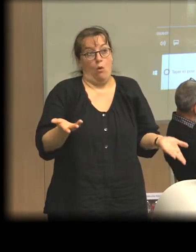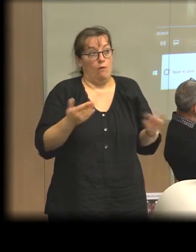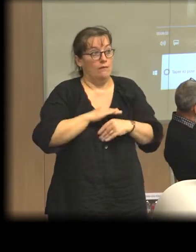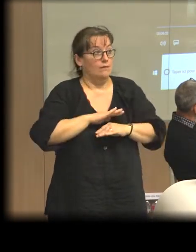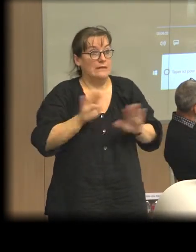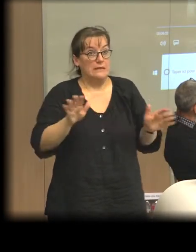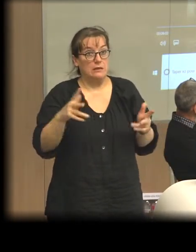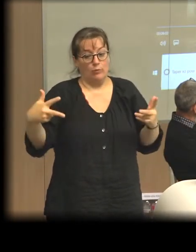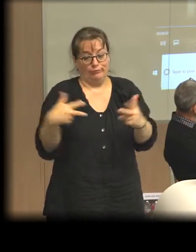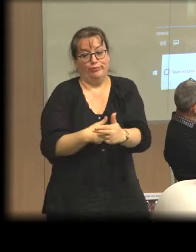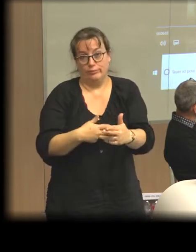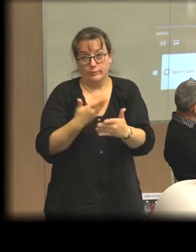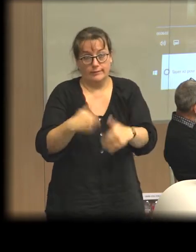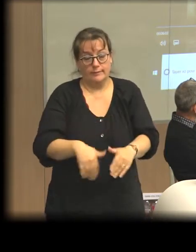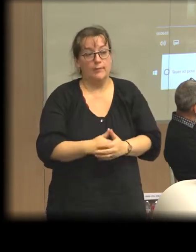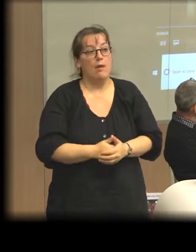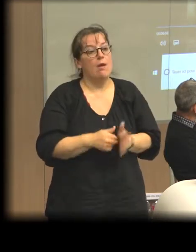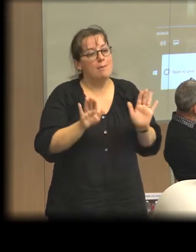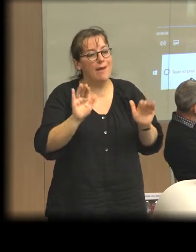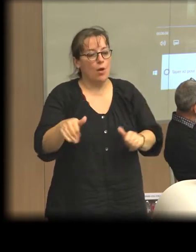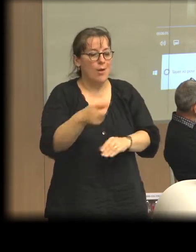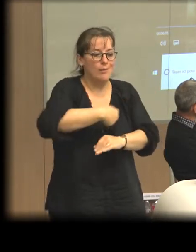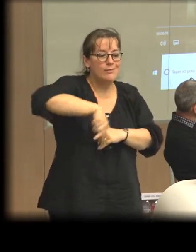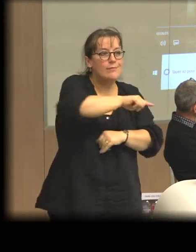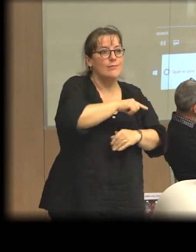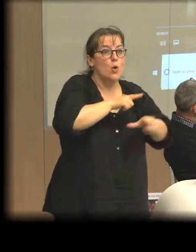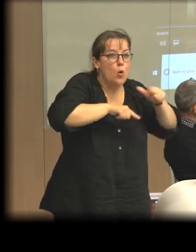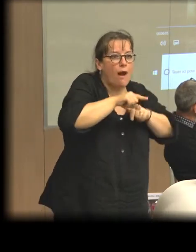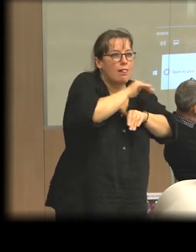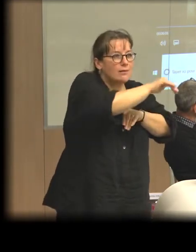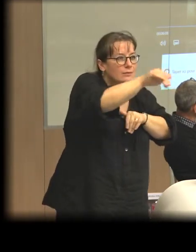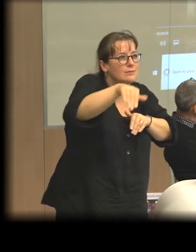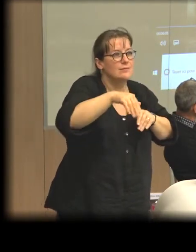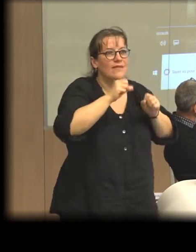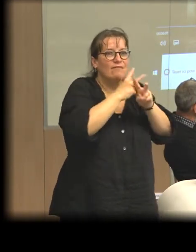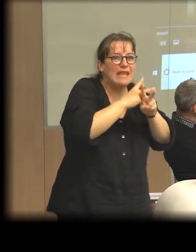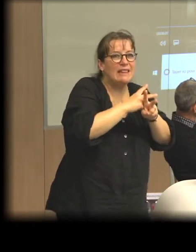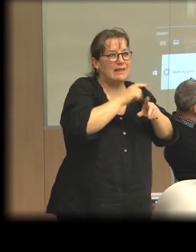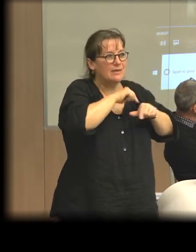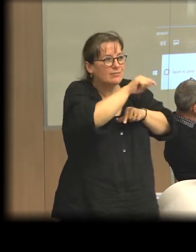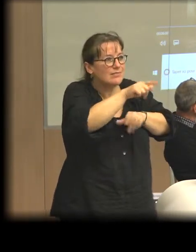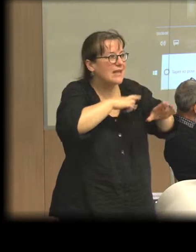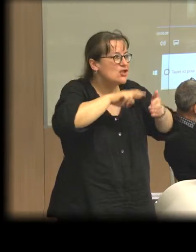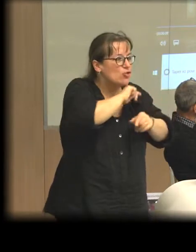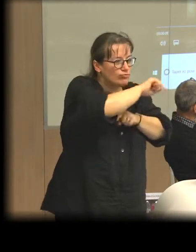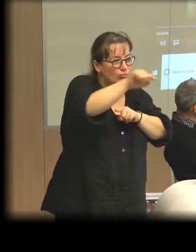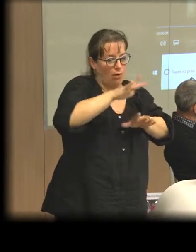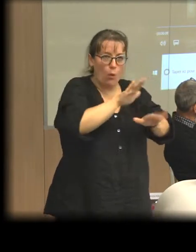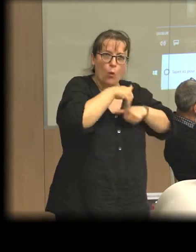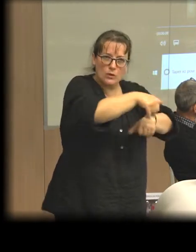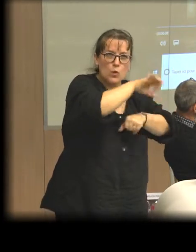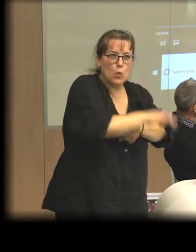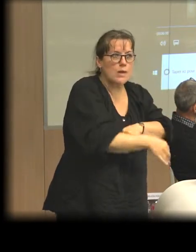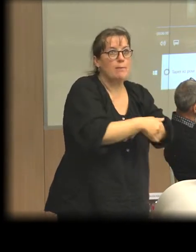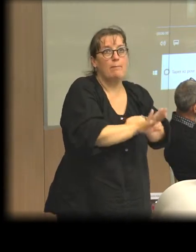ensemble de collectivités locales et régionales qui continuent des politiques d'économie solidaire, mais dans un contexte qui est